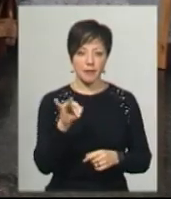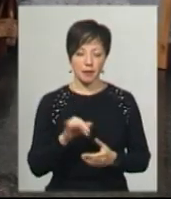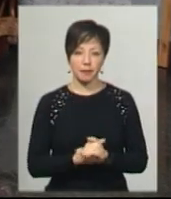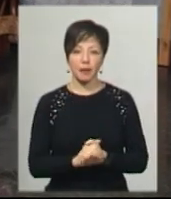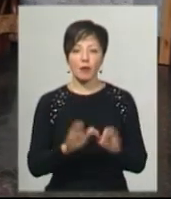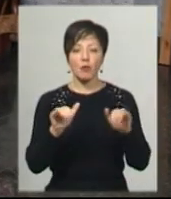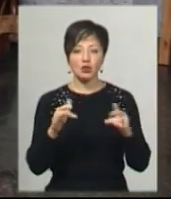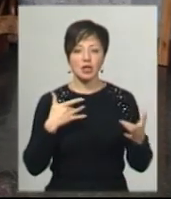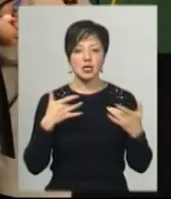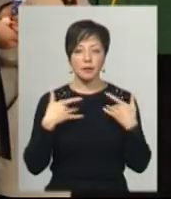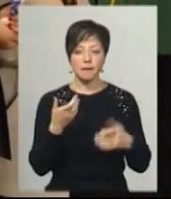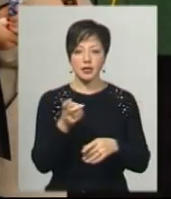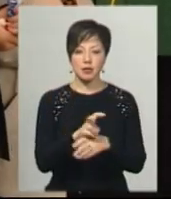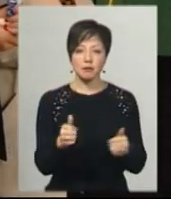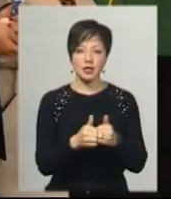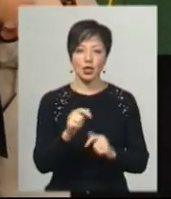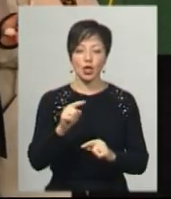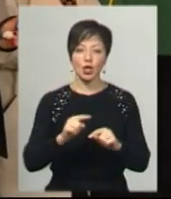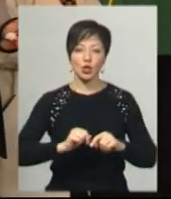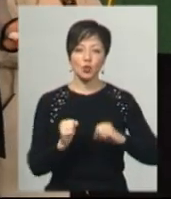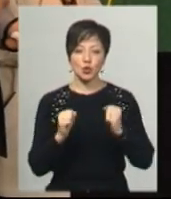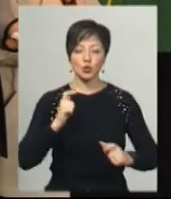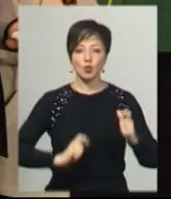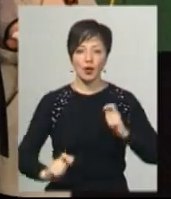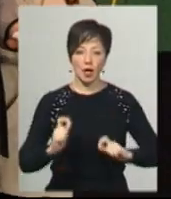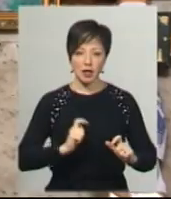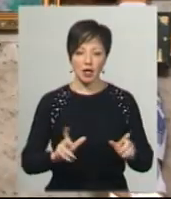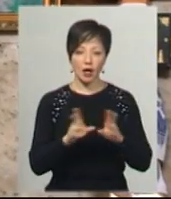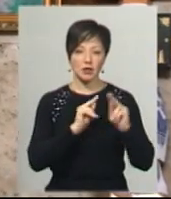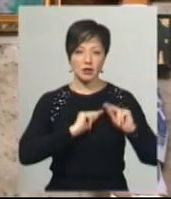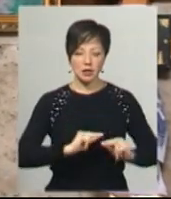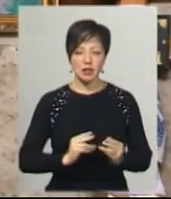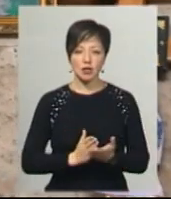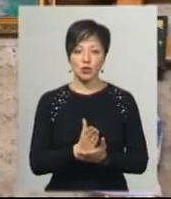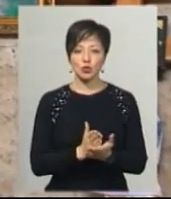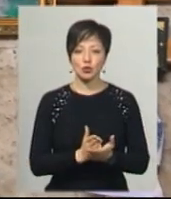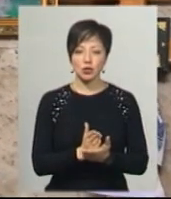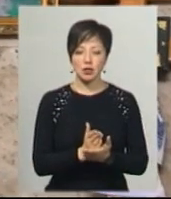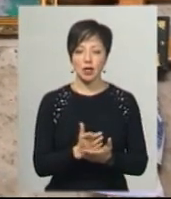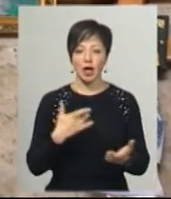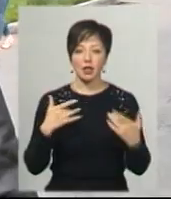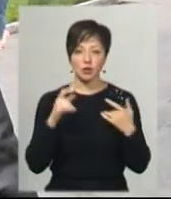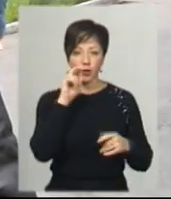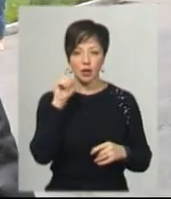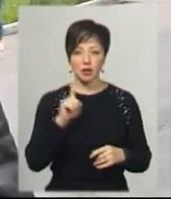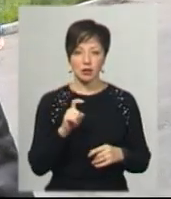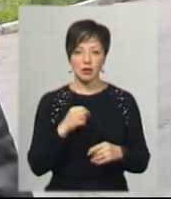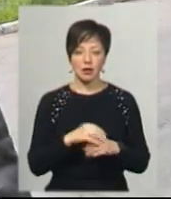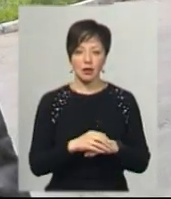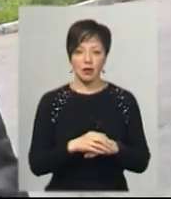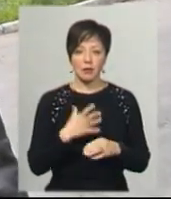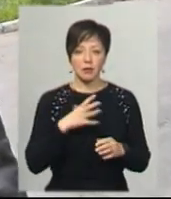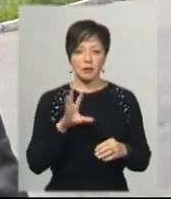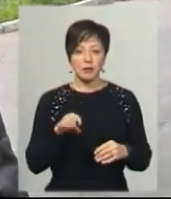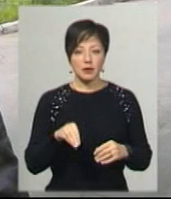Попрощатися з артистом прийшли близькі друзі, студенти та колеги по цеху. Серед них – заслужений артист України Степан Бортнічук. Пішов з життя